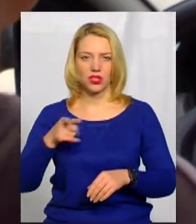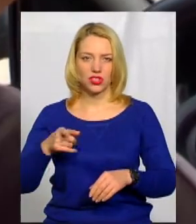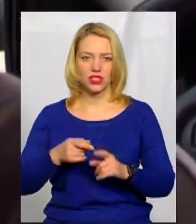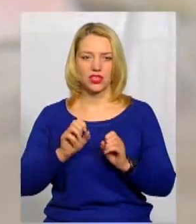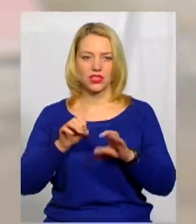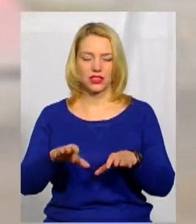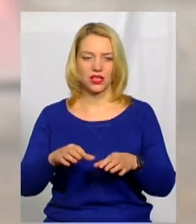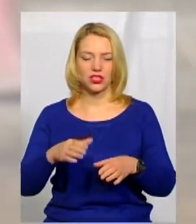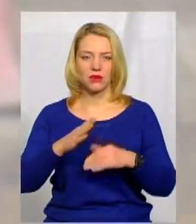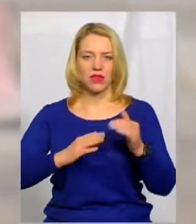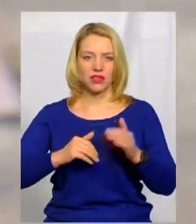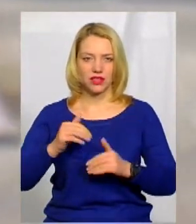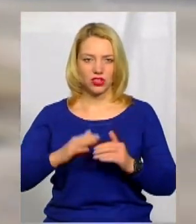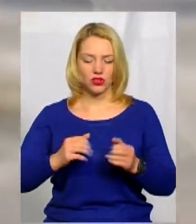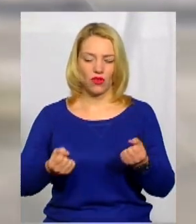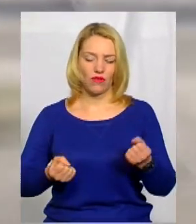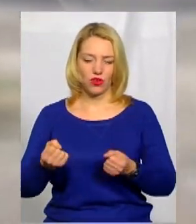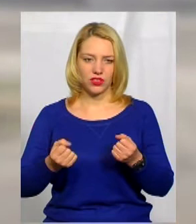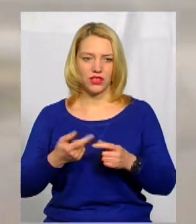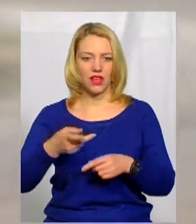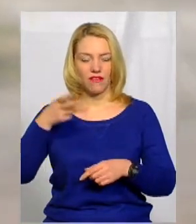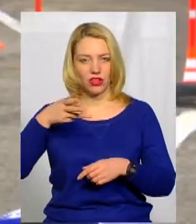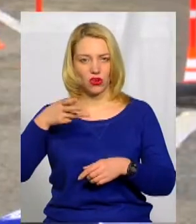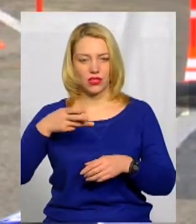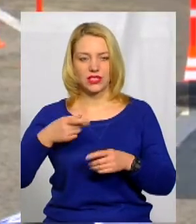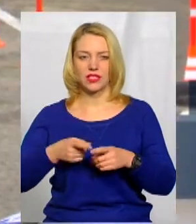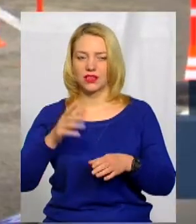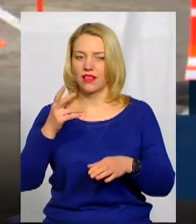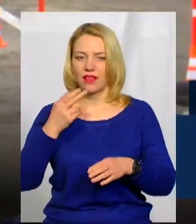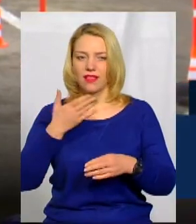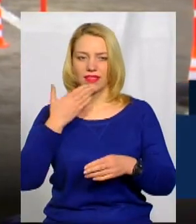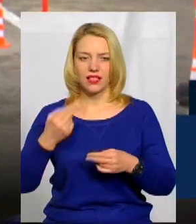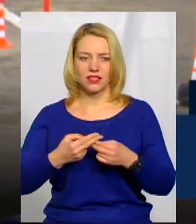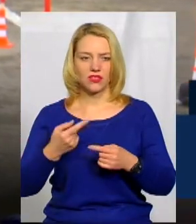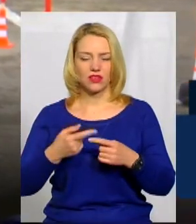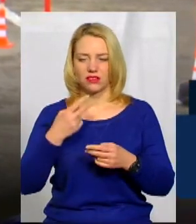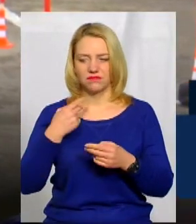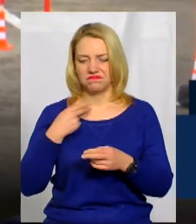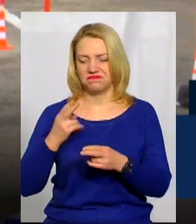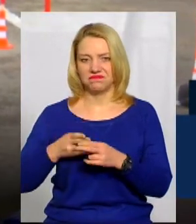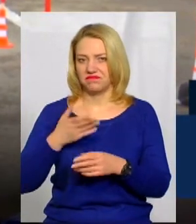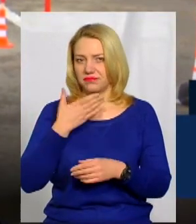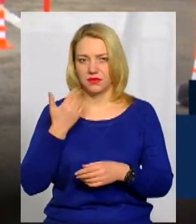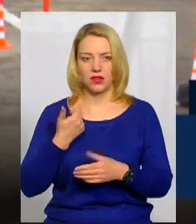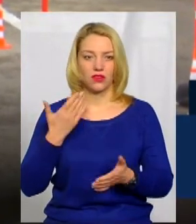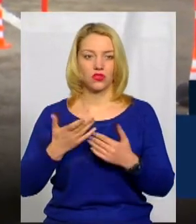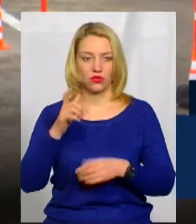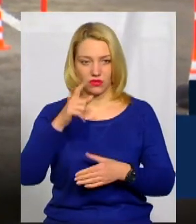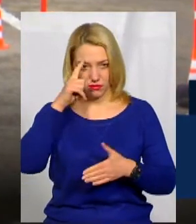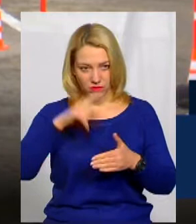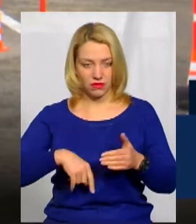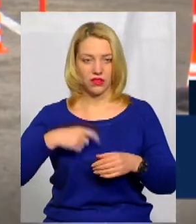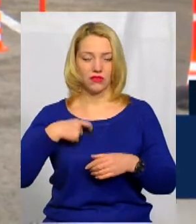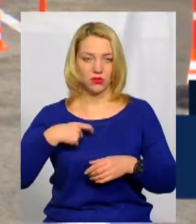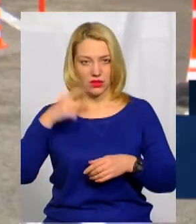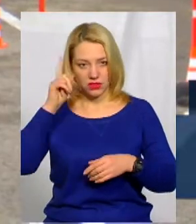відеореєстратори їй не заважали і вона підтримує таке нововведення. Вони не відволікають зовсім. Якщо людина впевнена в собі,